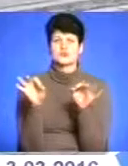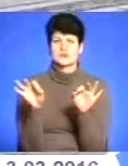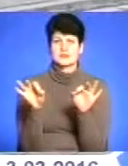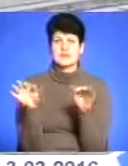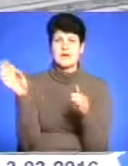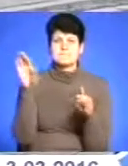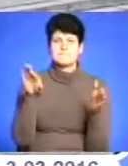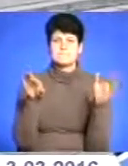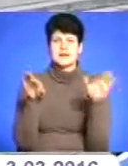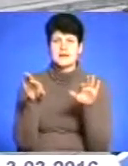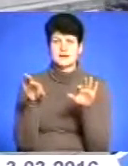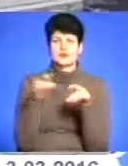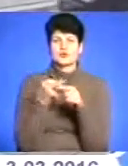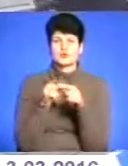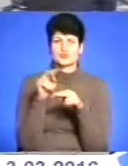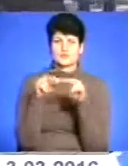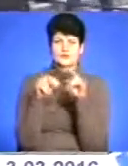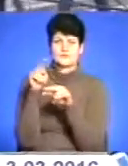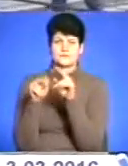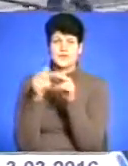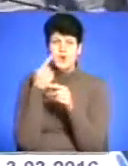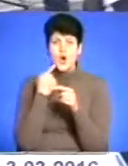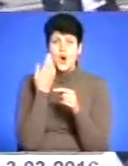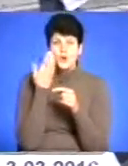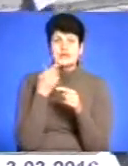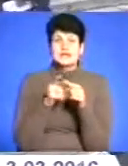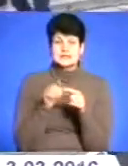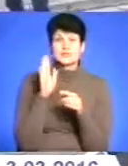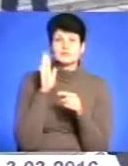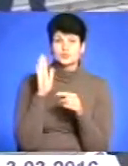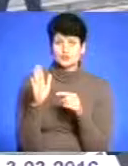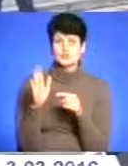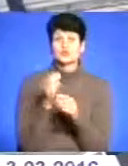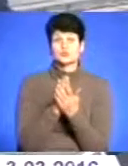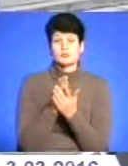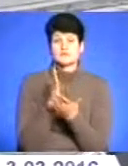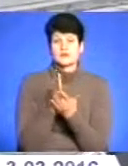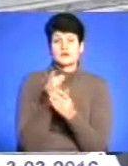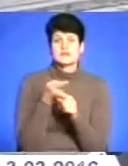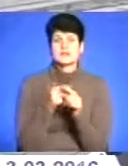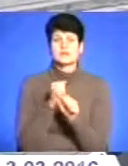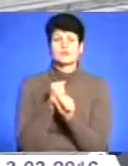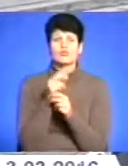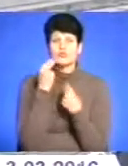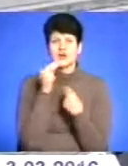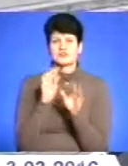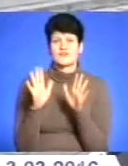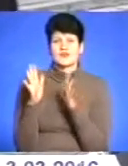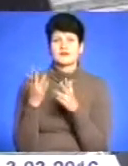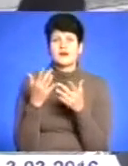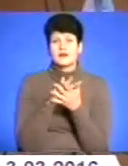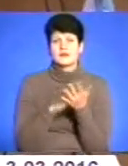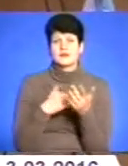береги оцю побудову. Тобто, коли цей механізм буде, вже цих чиновників дійсно мають оце робити. Оце найкращий був варіант. А далі нам треба це